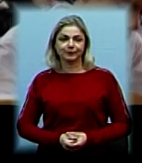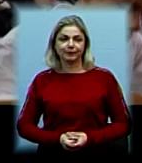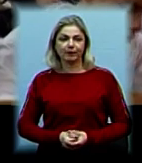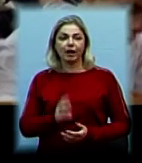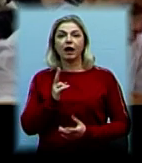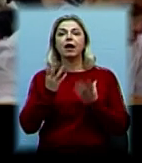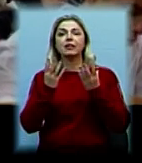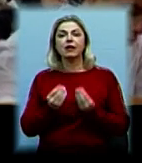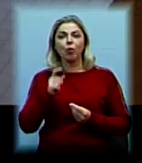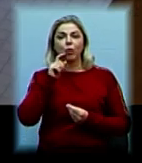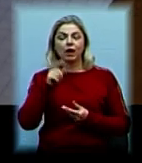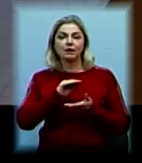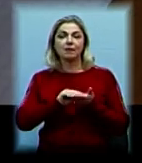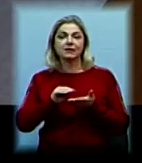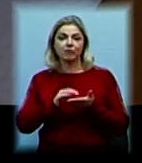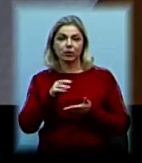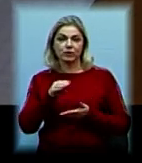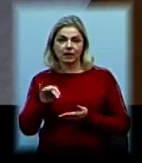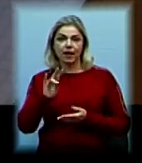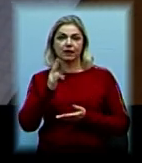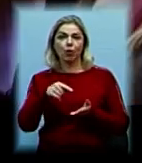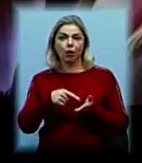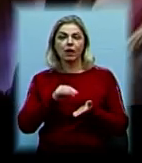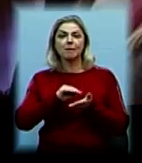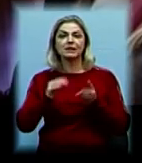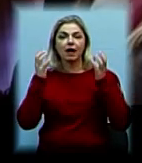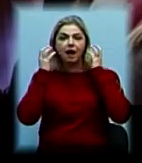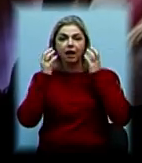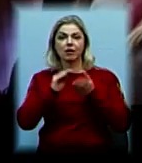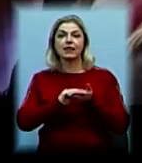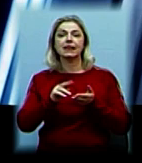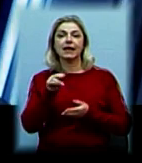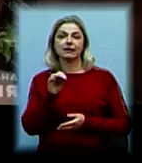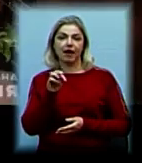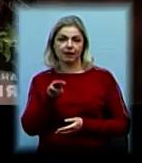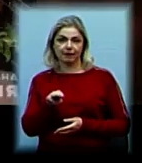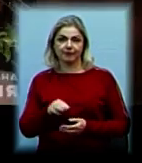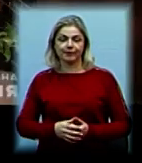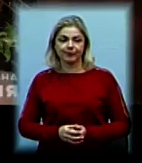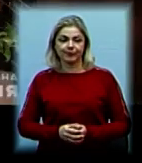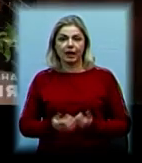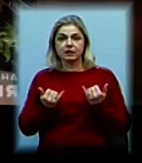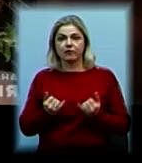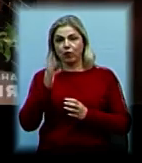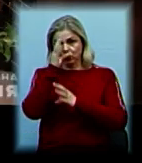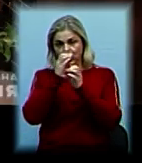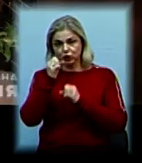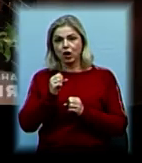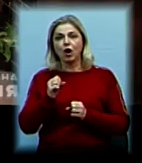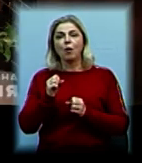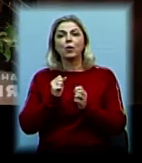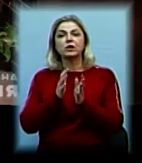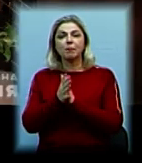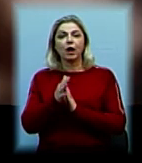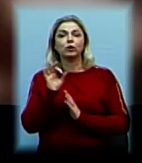До Дня української писемності в Миколаєві писали радіодиктант єдності. Сьогодні вночі на проспекті Корабелю п